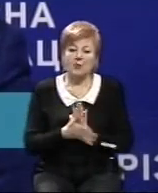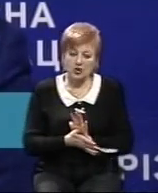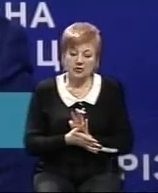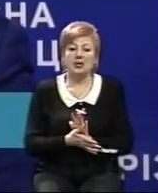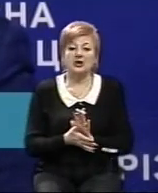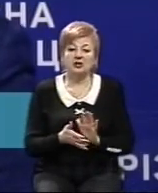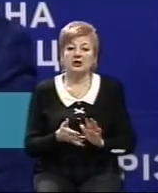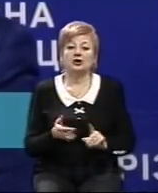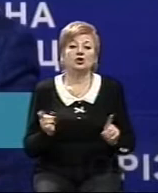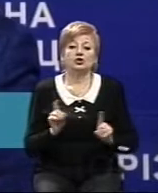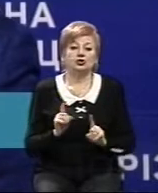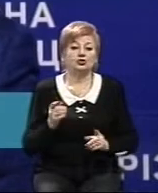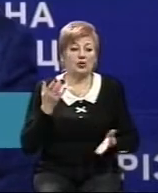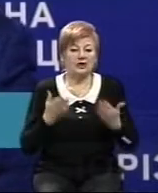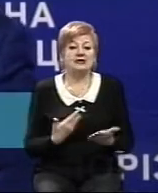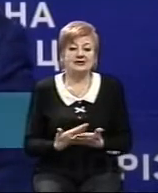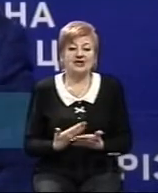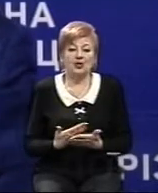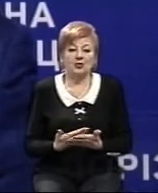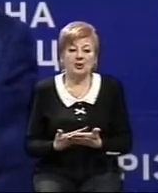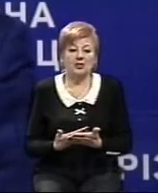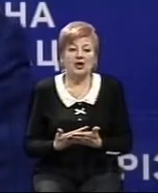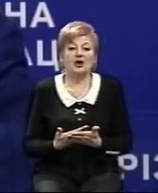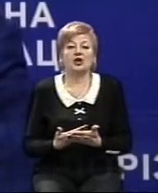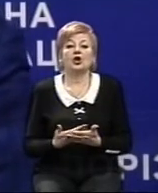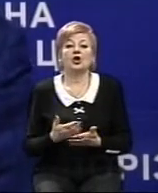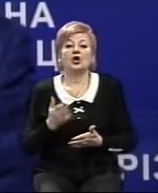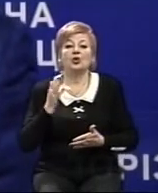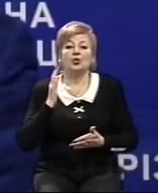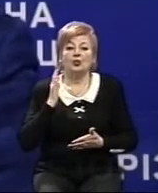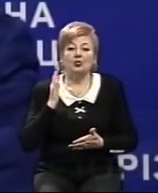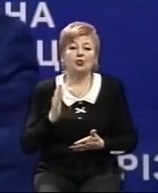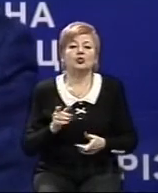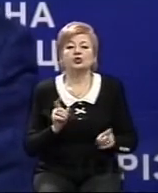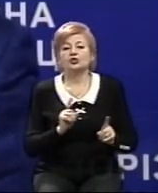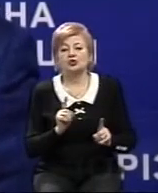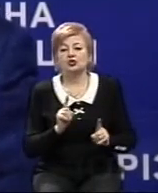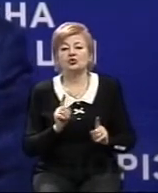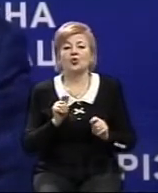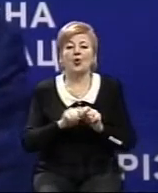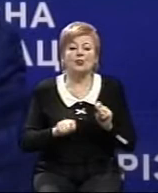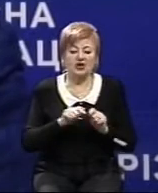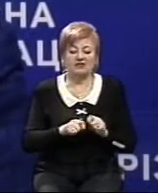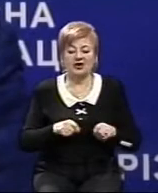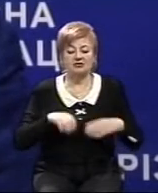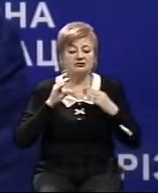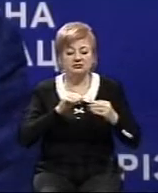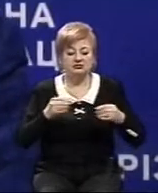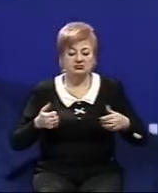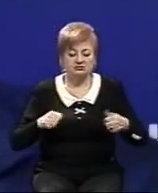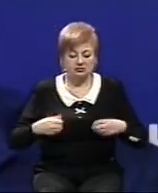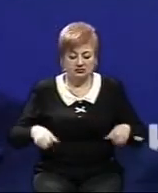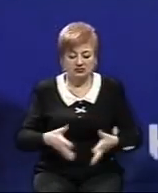міста Запоріжжя, що якщо, наприклад, будуть речі, як перевірка документів, догляд багажу, то до цього відноситись